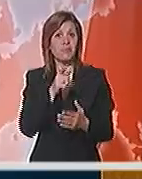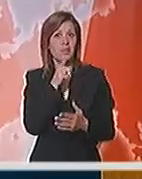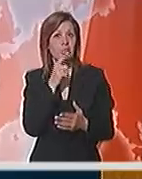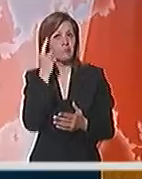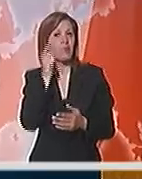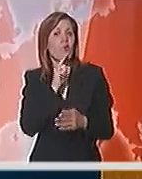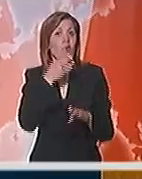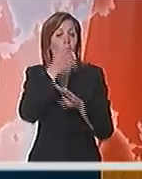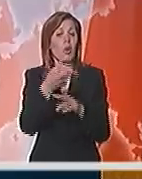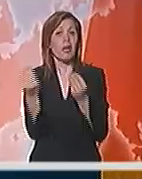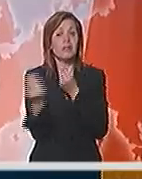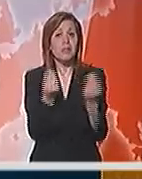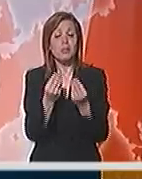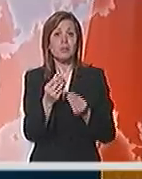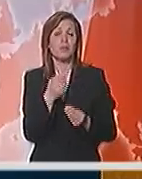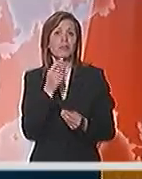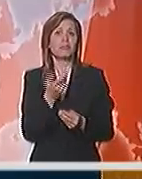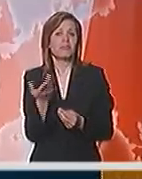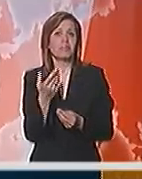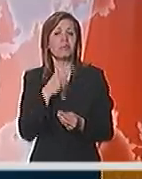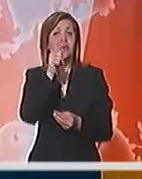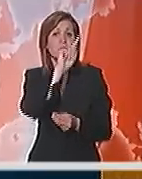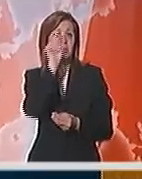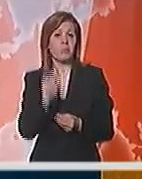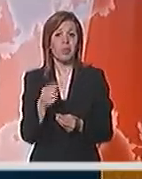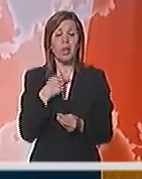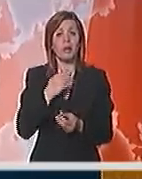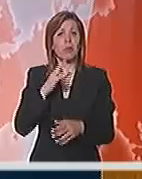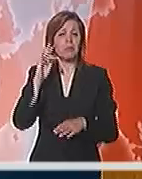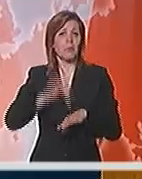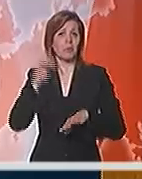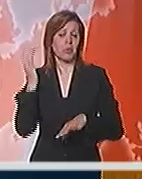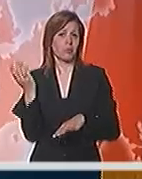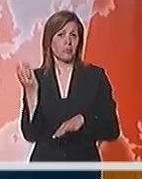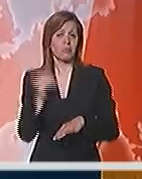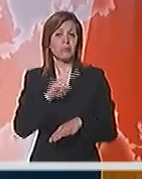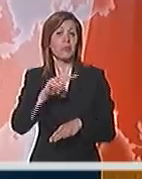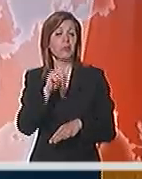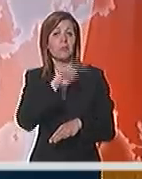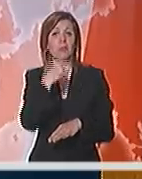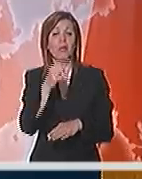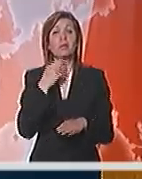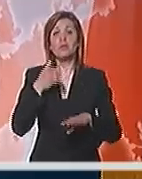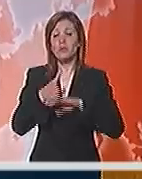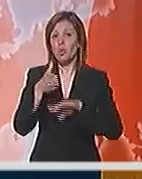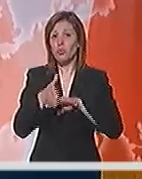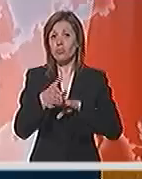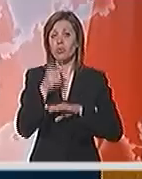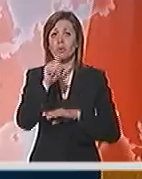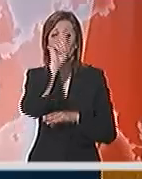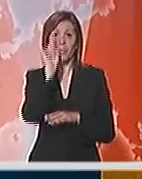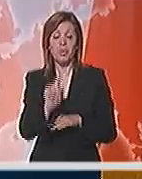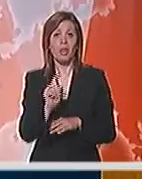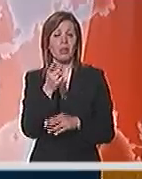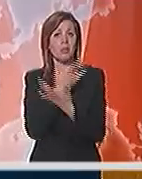kod koga, šta, kako. To su pitanja koja ne dodiruju ni službu, to je pitanje